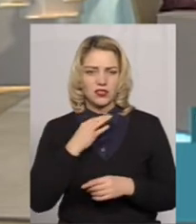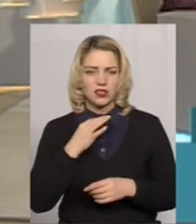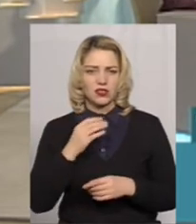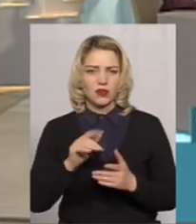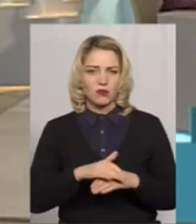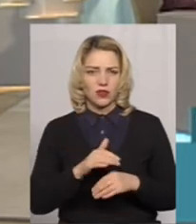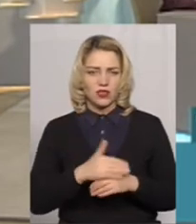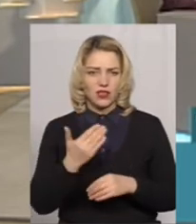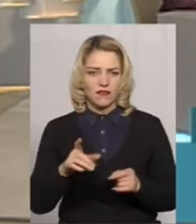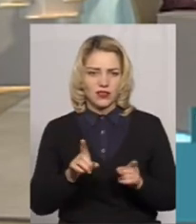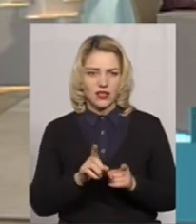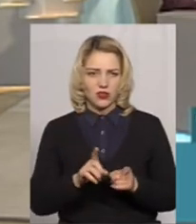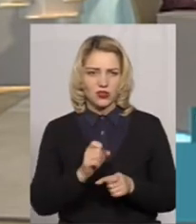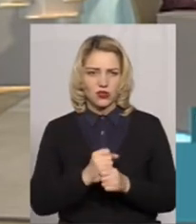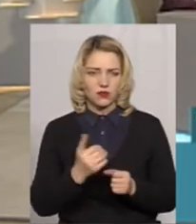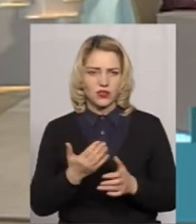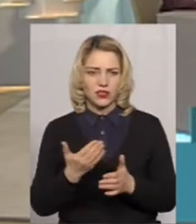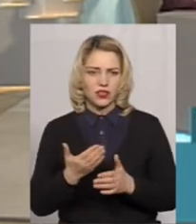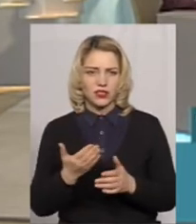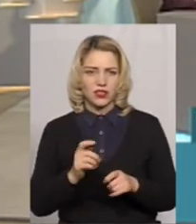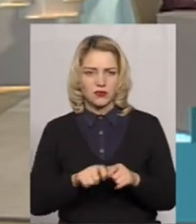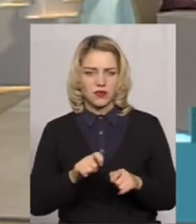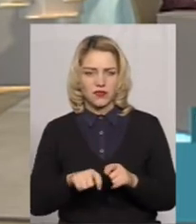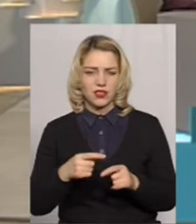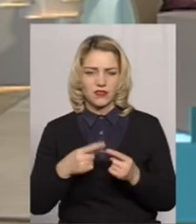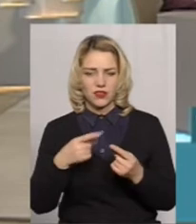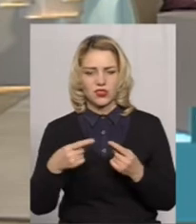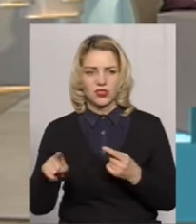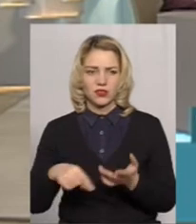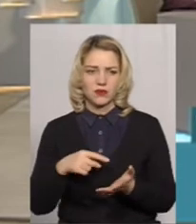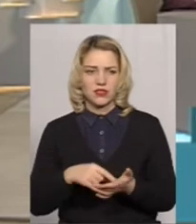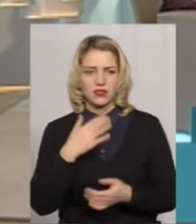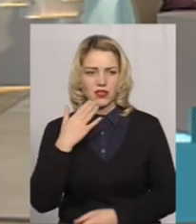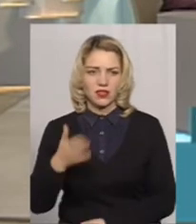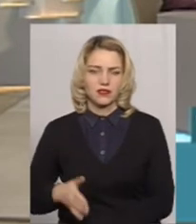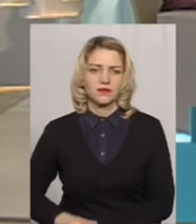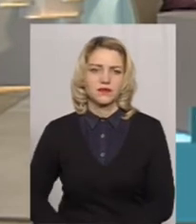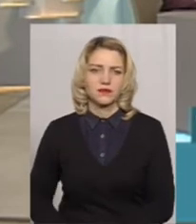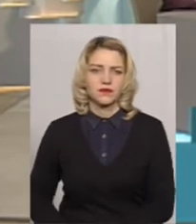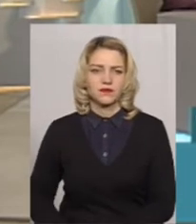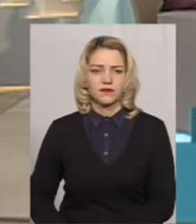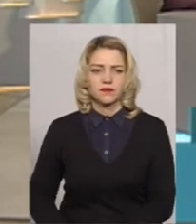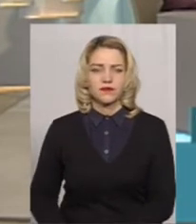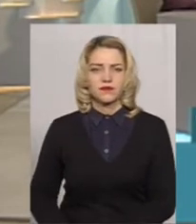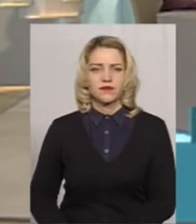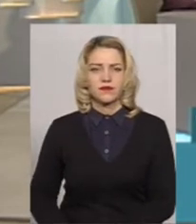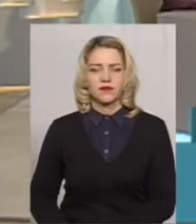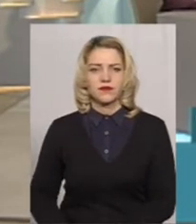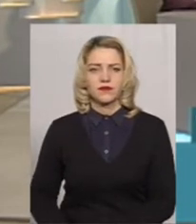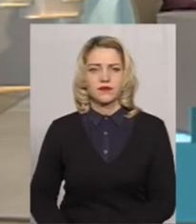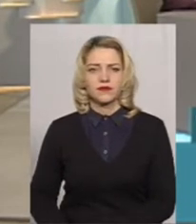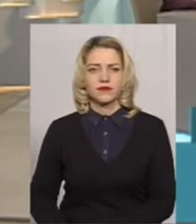будь ласка, ви також робите якісь перевірки в цих містах, чи ні? Дякуємо вам. Так, звичайно.